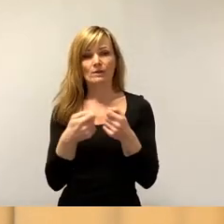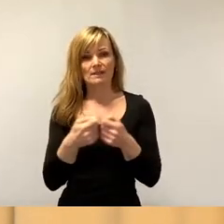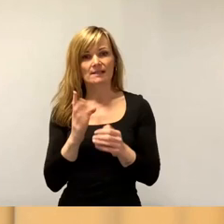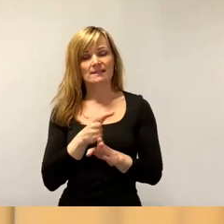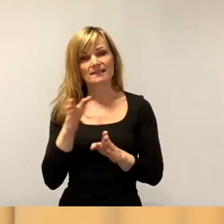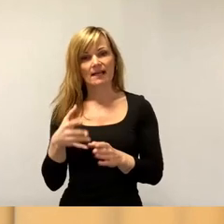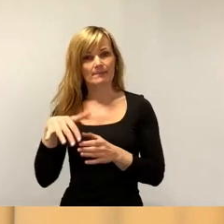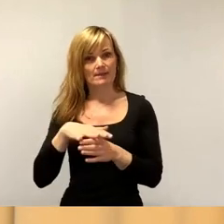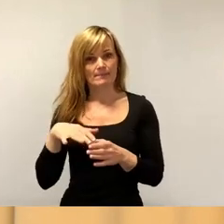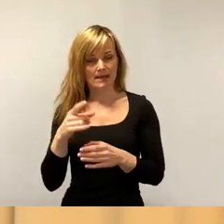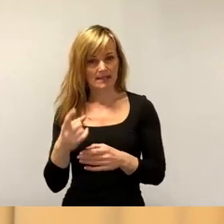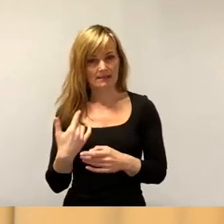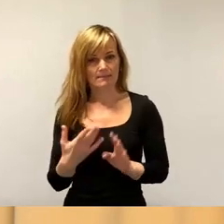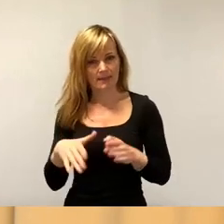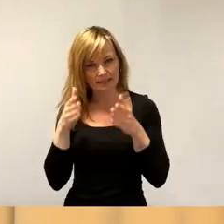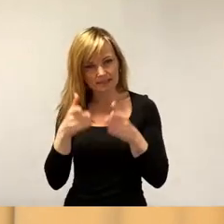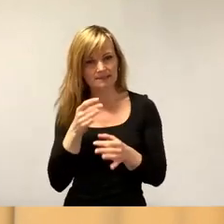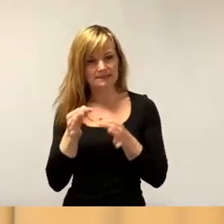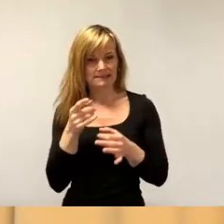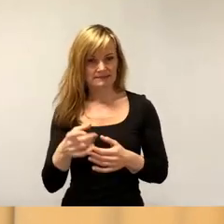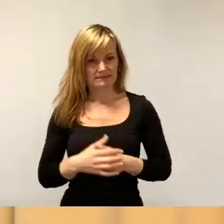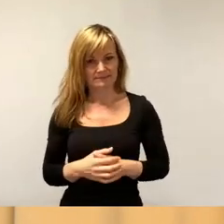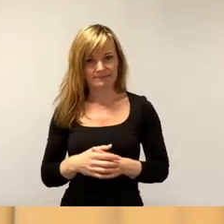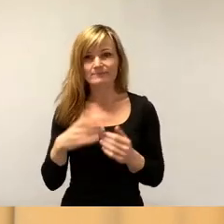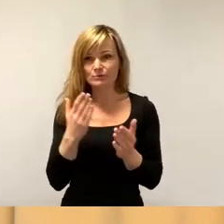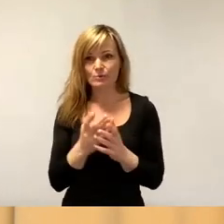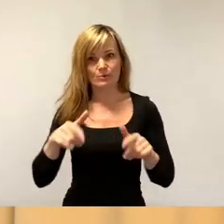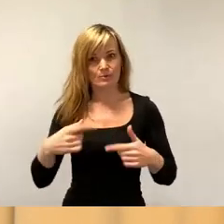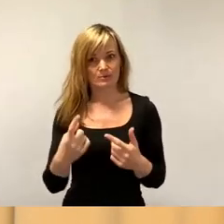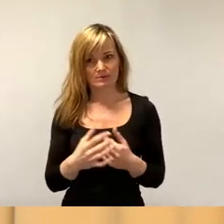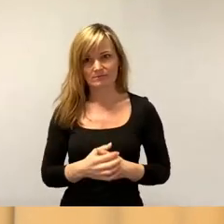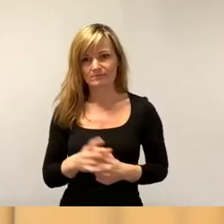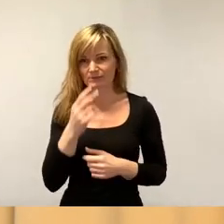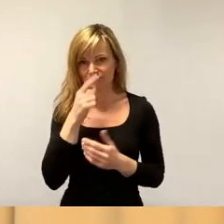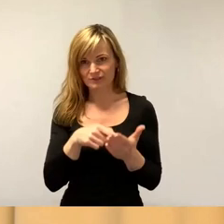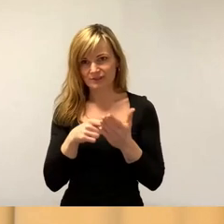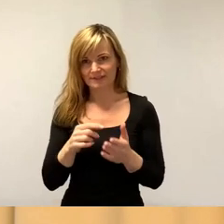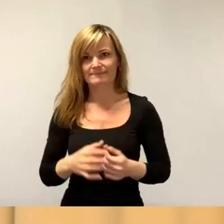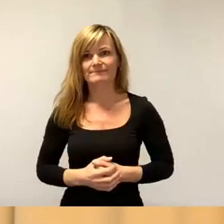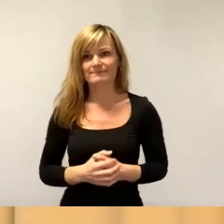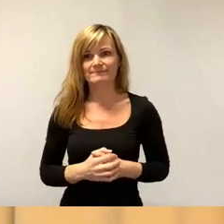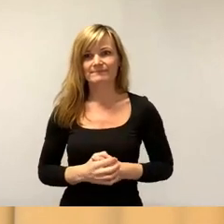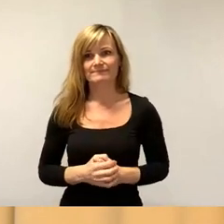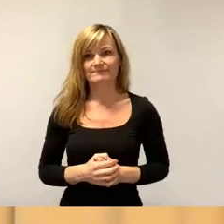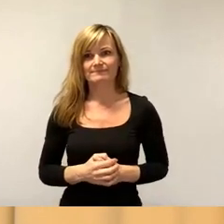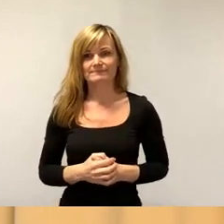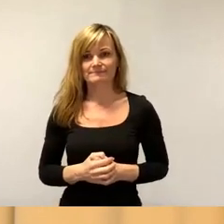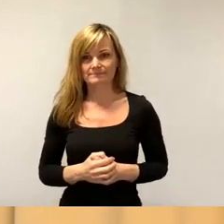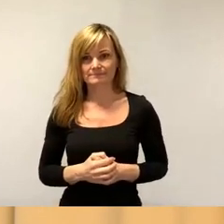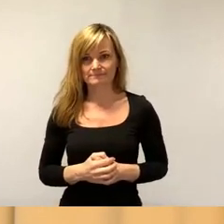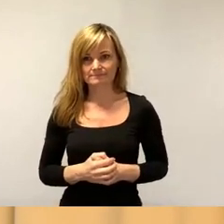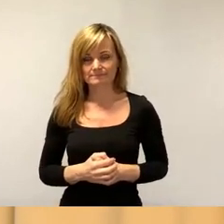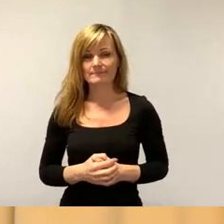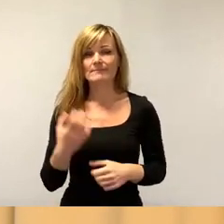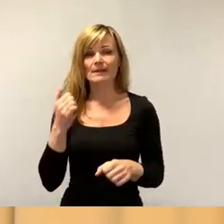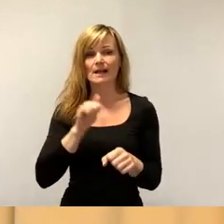intensivieren. Und wir sind dabei schon dran. Ich will ein bisschen was darstellen. Das Amt für Wirtschaftsförderung